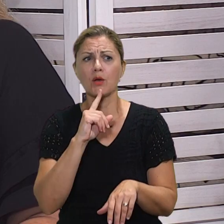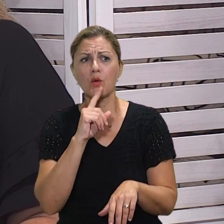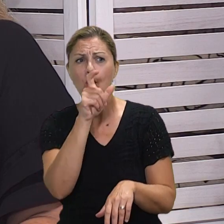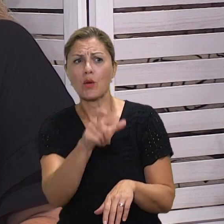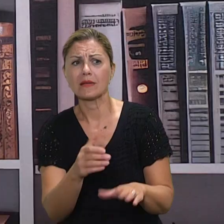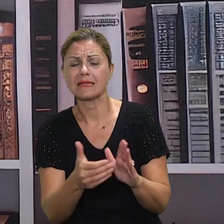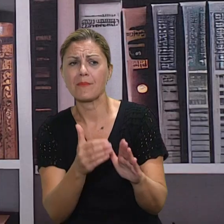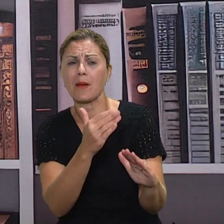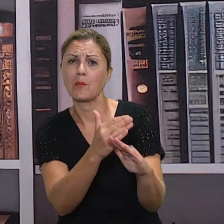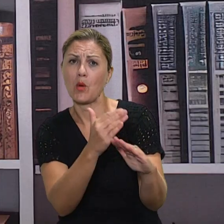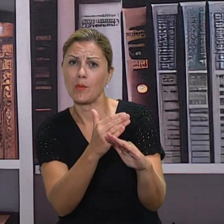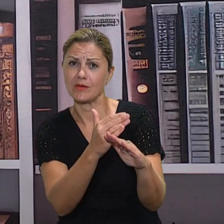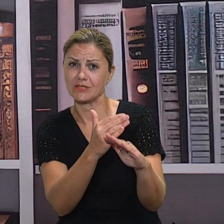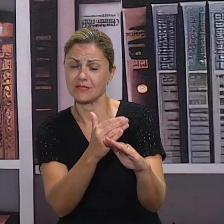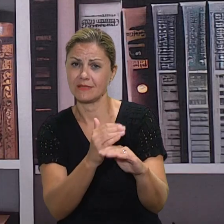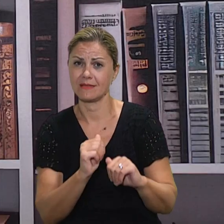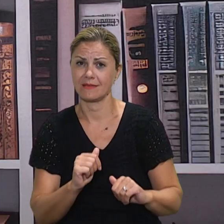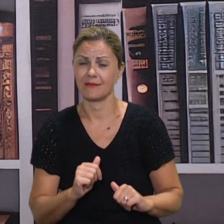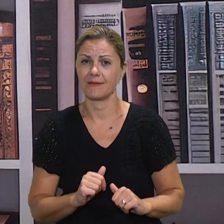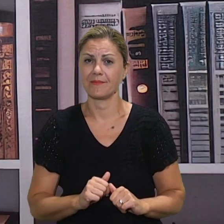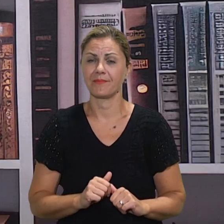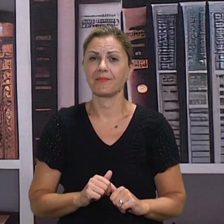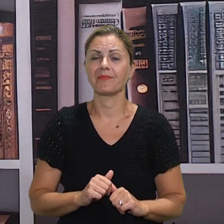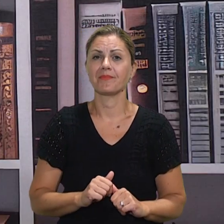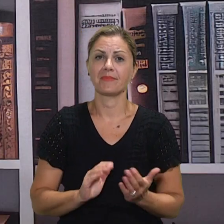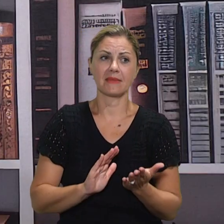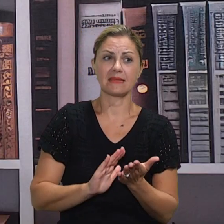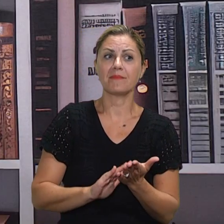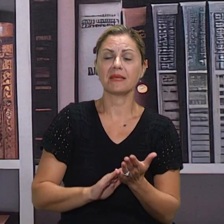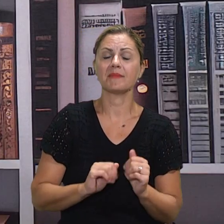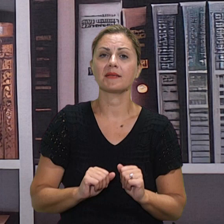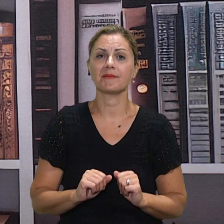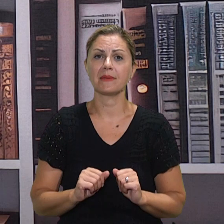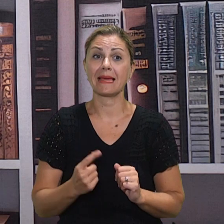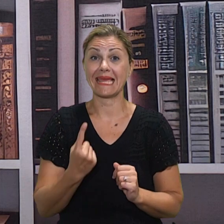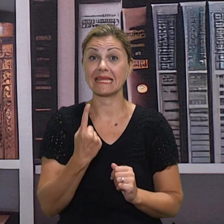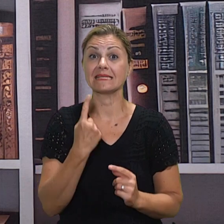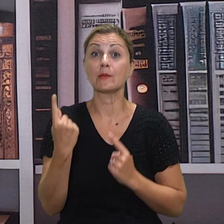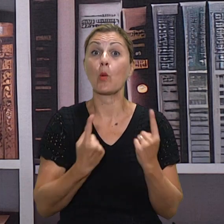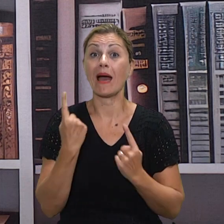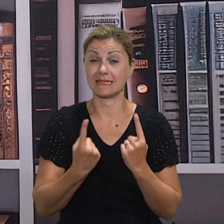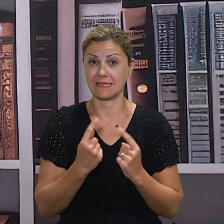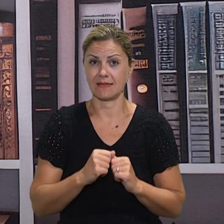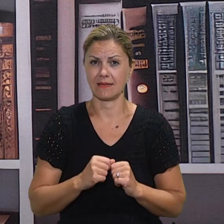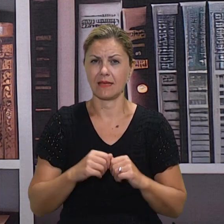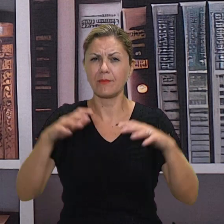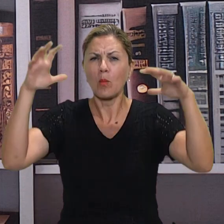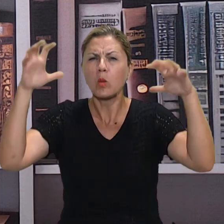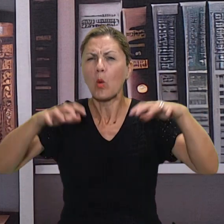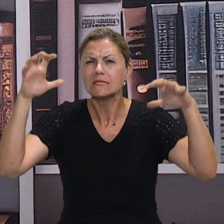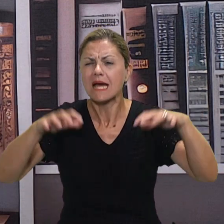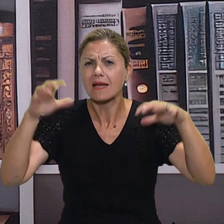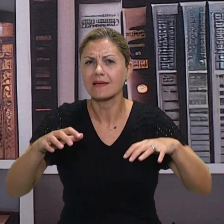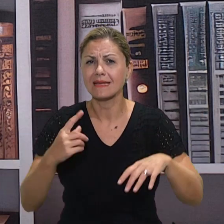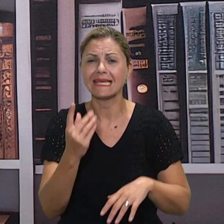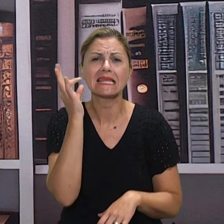dati ruku? Naravno primjećuju, a to se može odraziti, ne znam, ako ste bili upoznati s jednom situacijom kada je bio veliki pljusak u